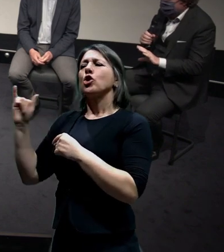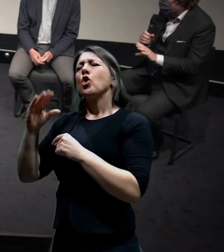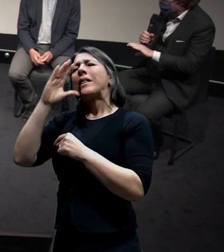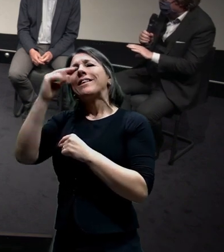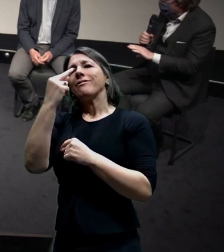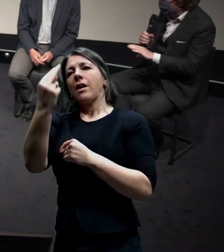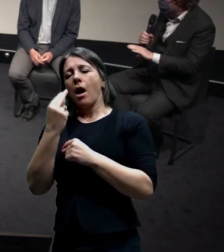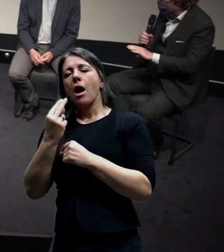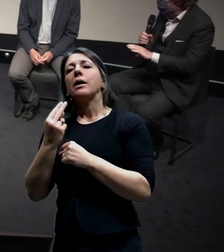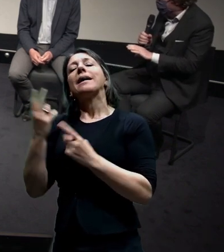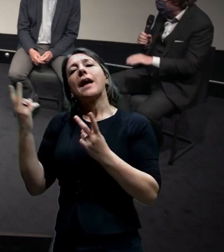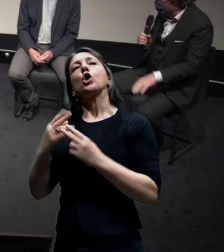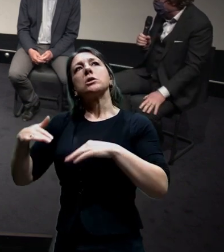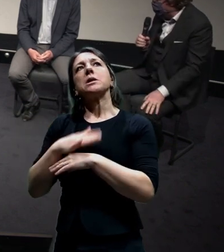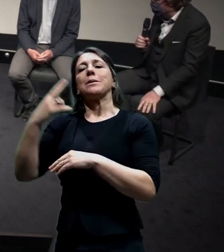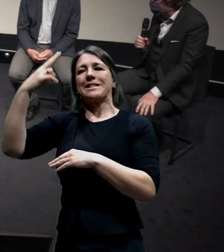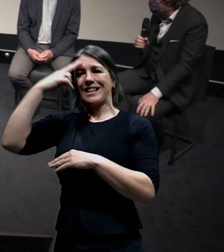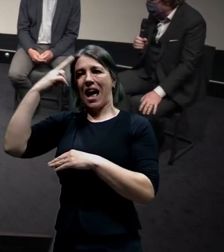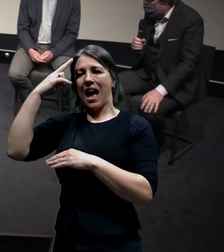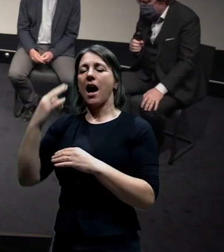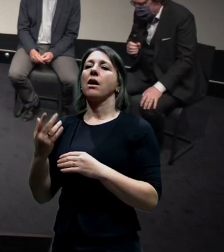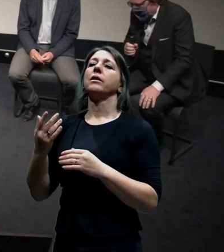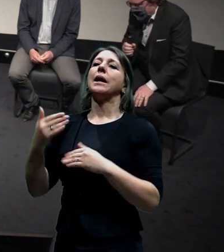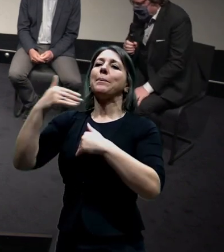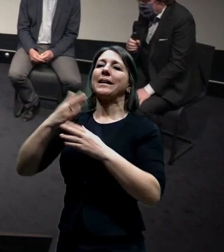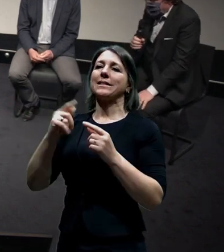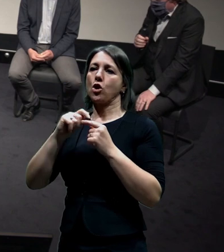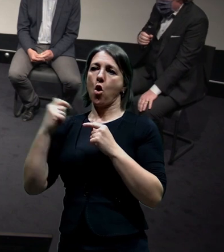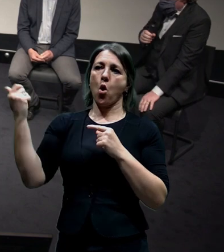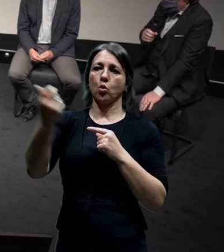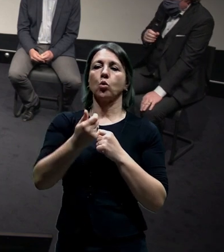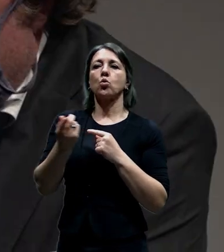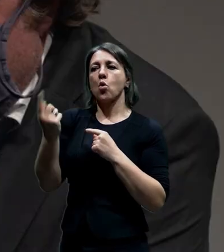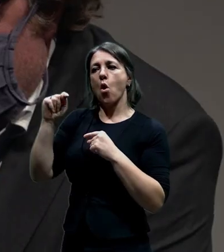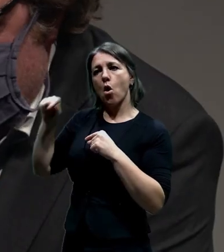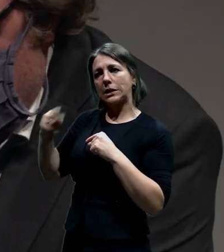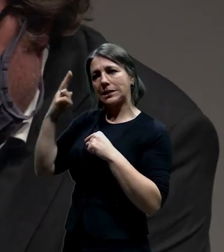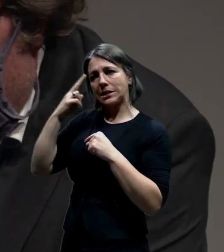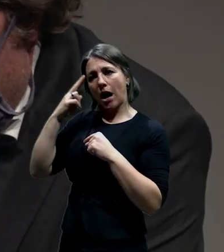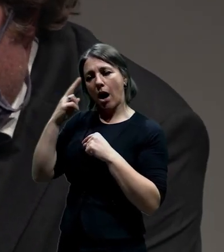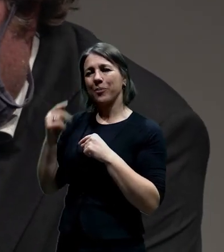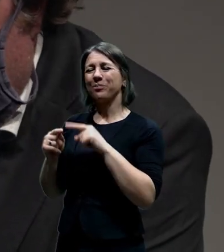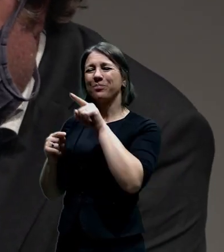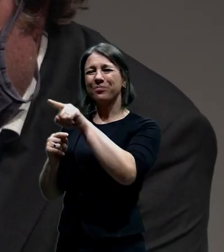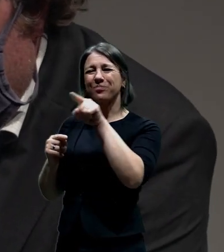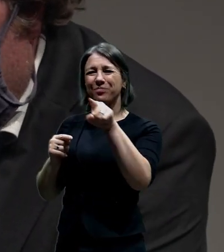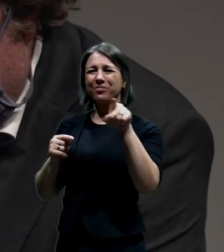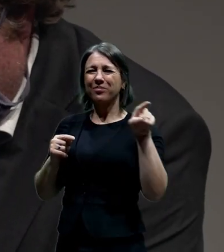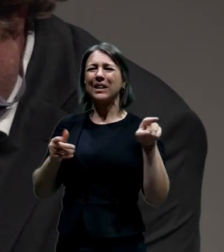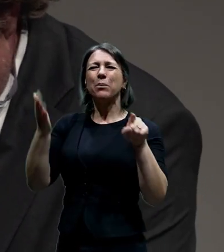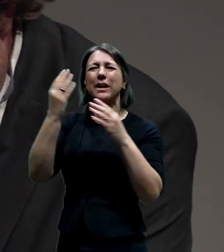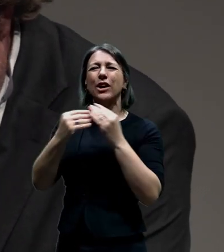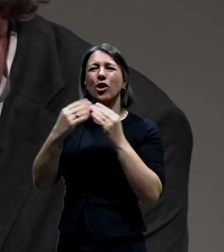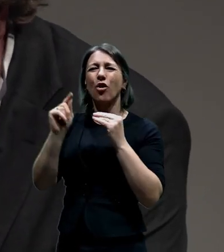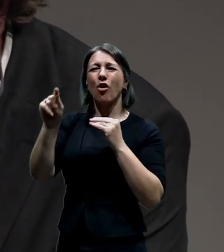znají ten projekt toho městského okruhu z toho týmu. A pan architekt Kasl, kolega Šourek a Tyler Riewald